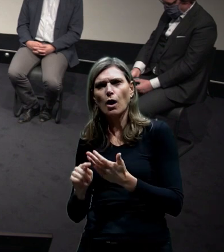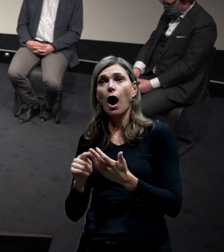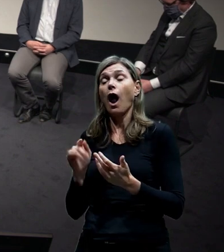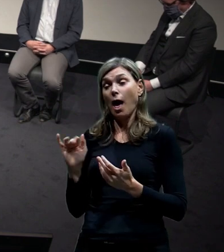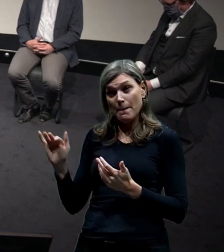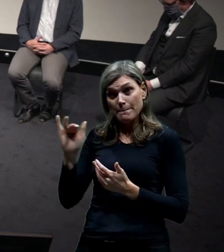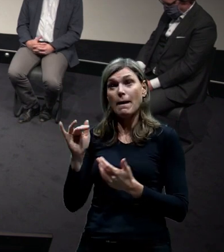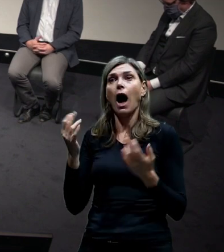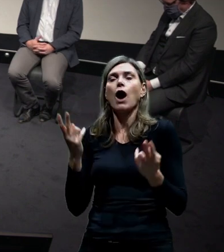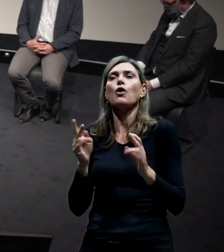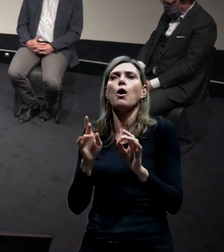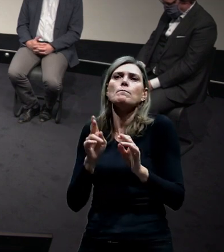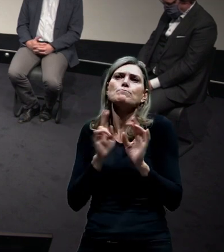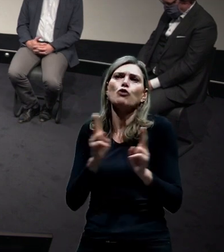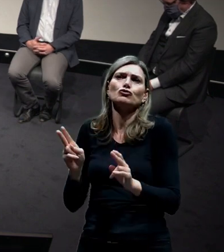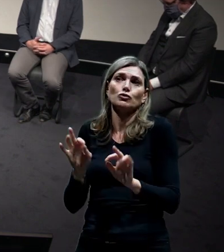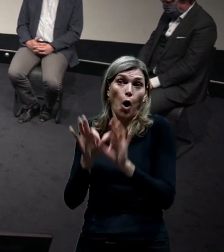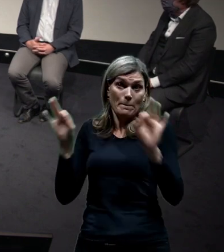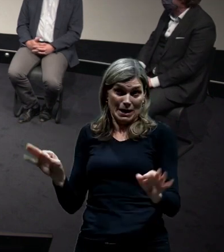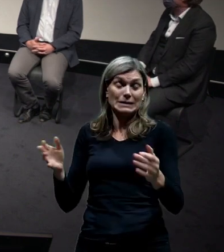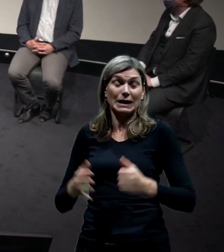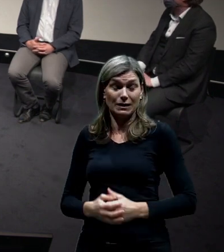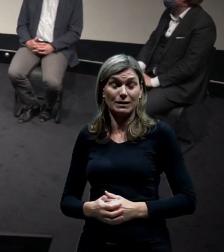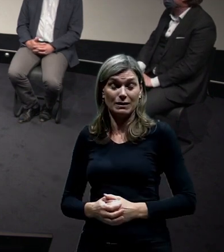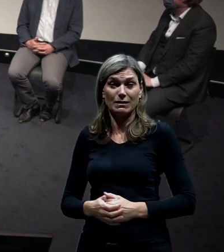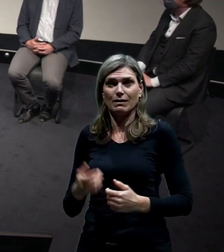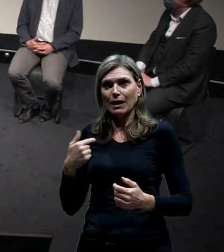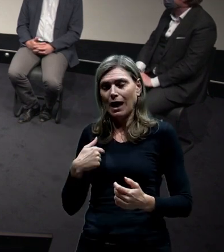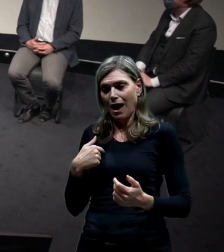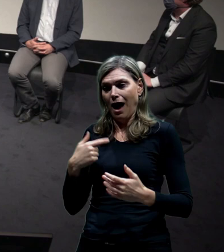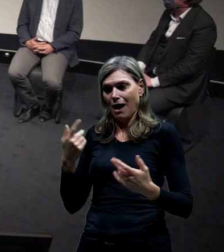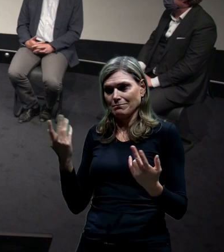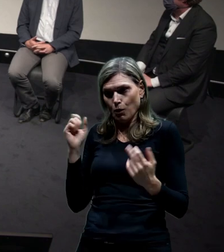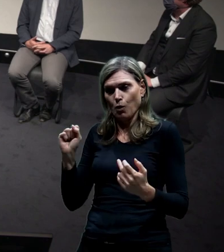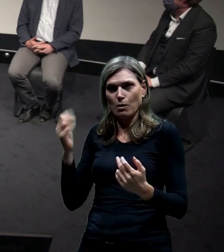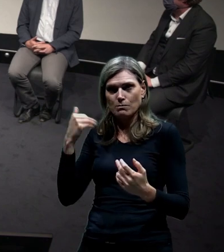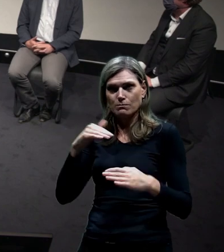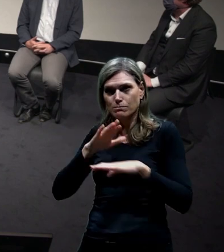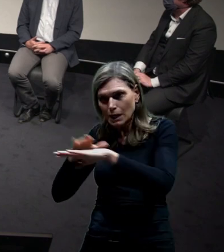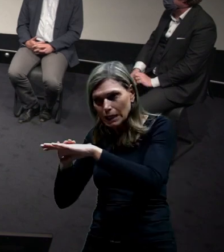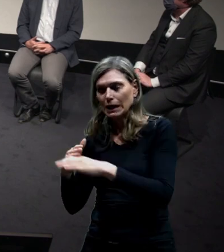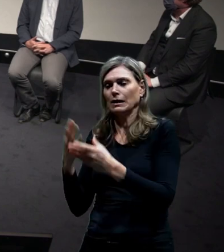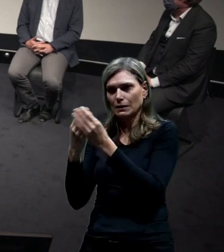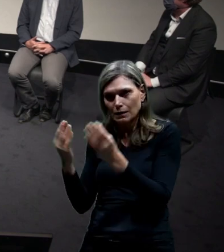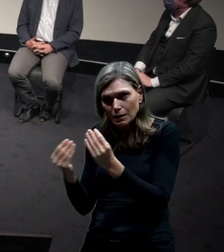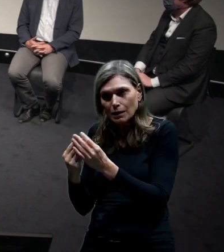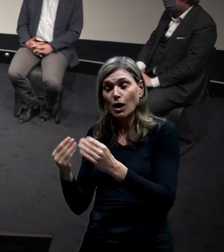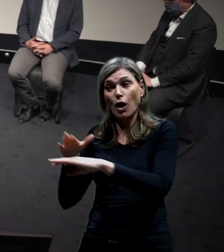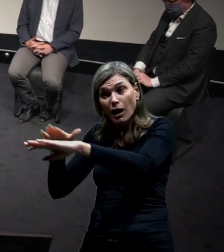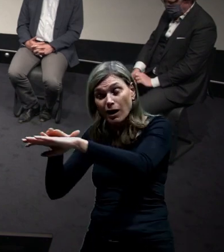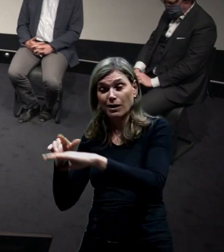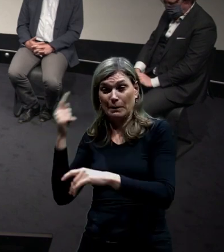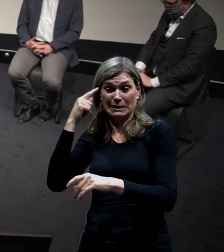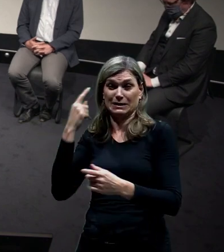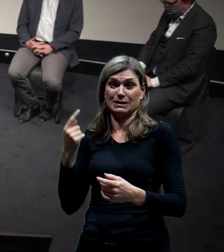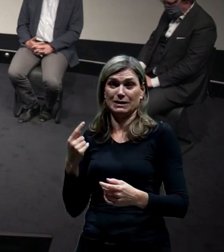nějaké kapacity. A to je to, o čem já trošku tady hovořím a snažím se na to upozornit, že